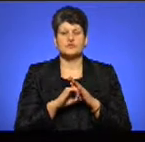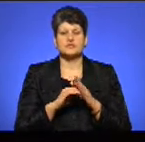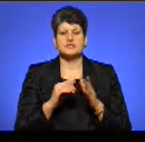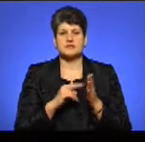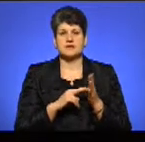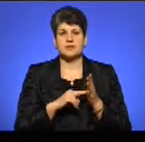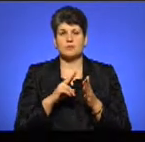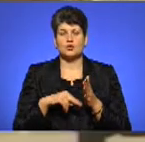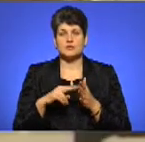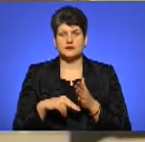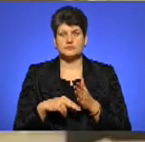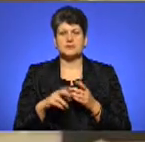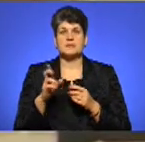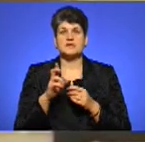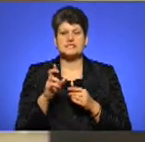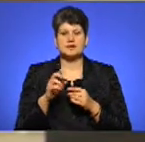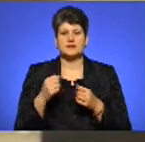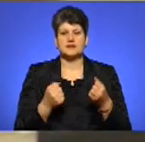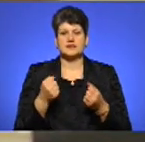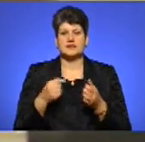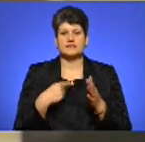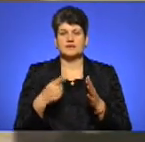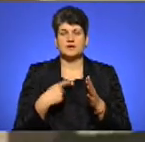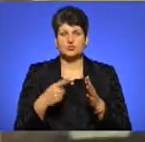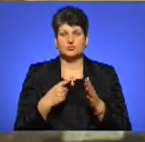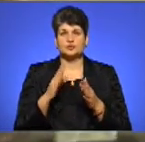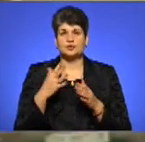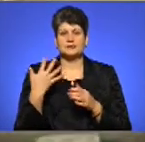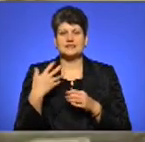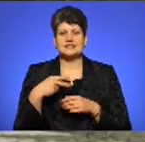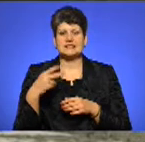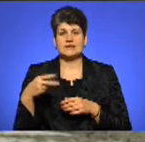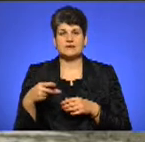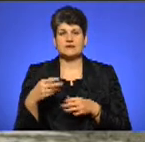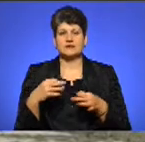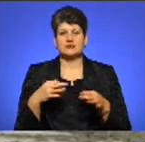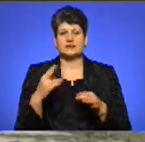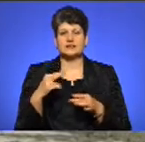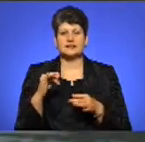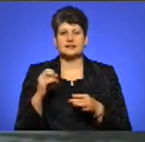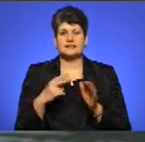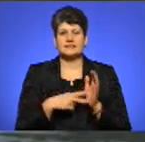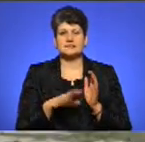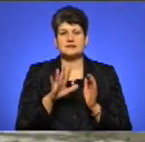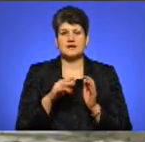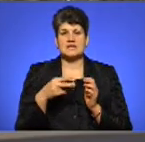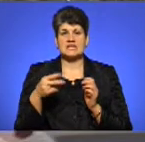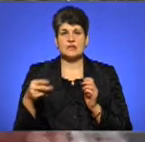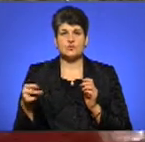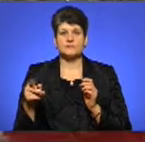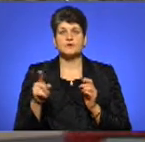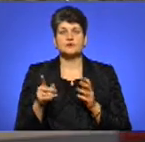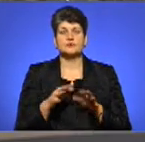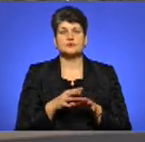законом, для авто з бензиновим двигуном базова ставка буде 50 євро, для авто на дизелі – 75 євро. Щоб